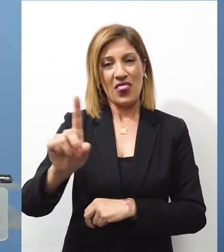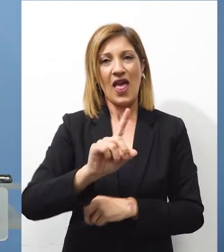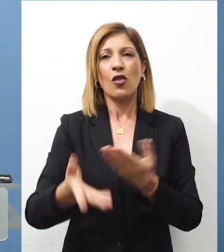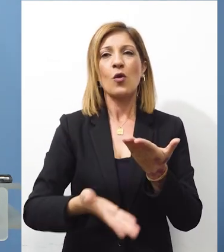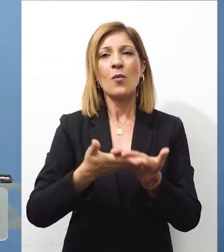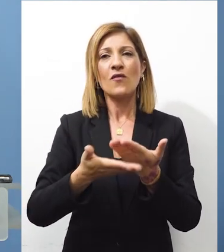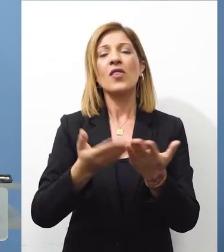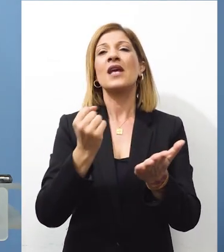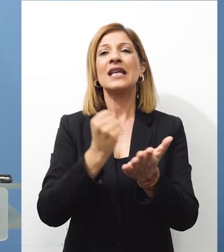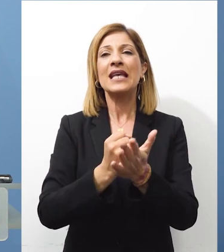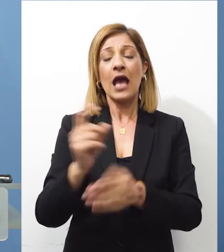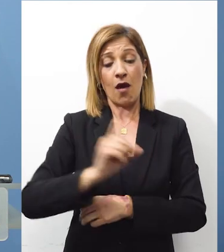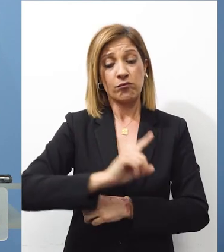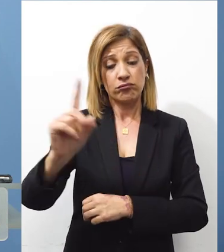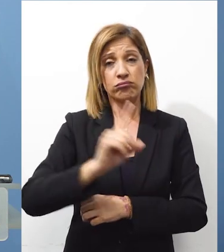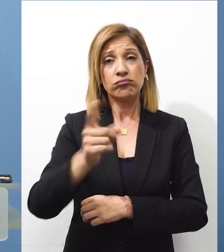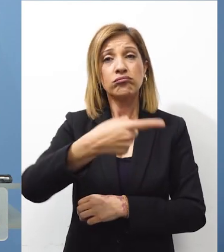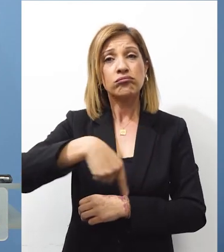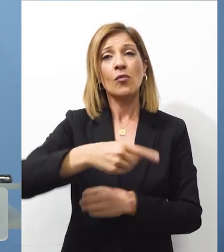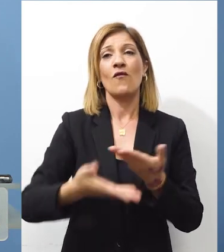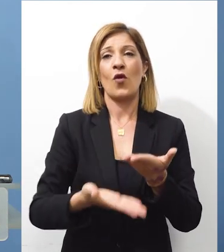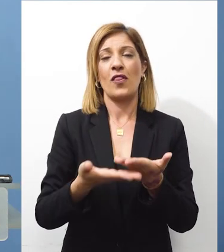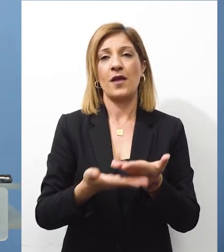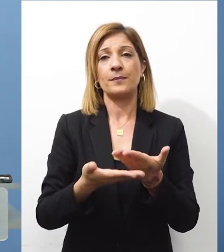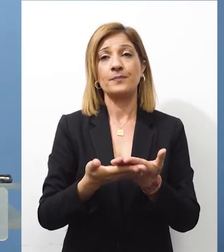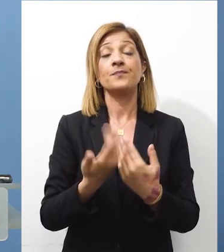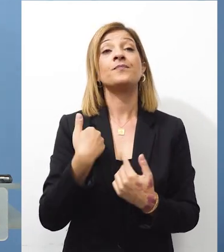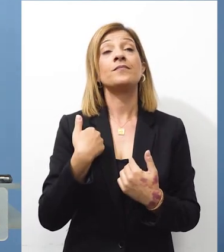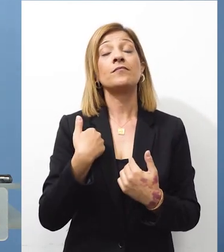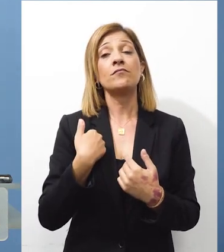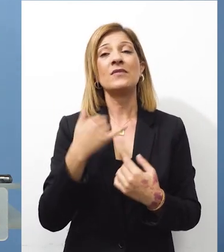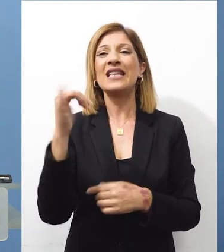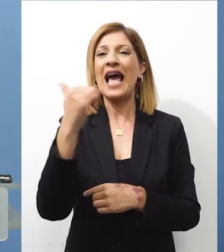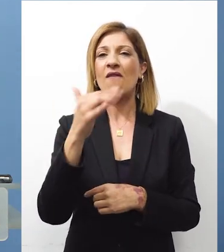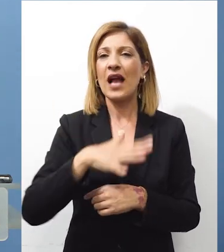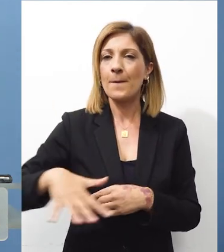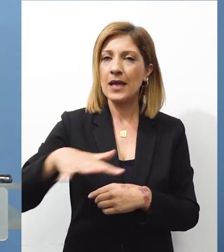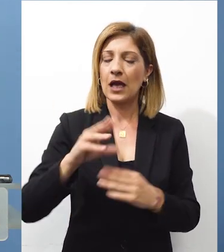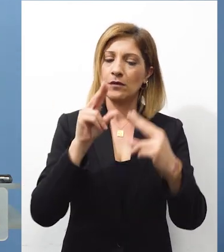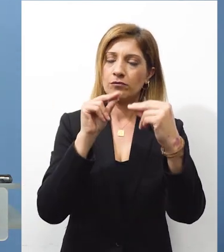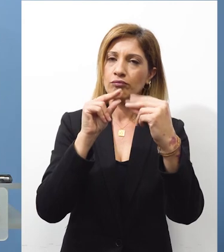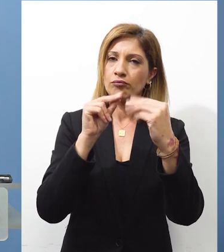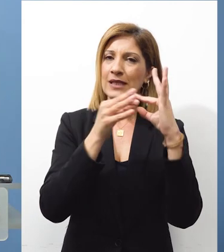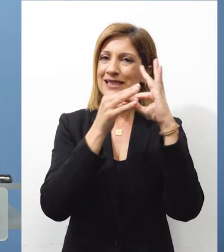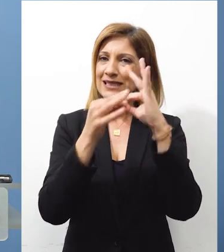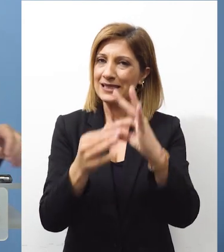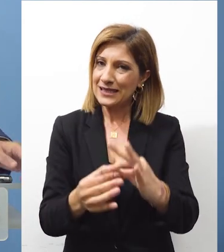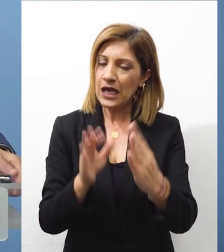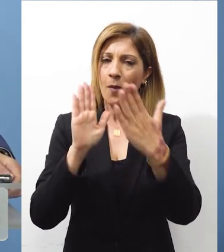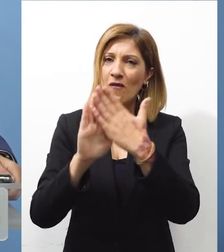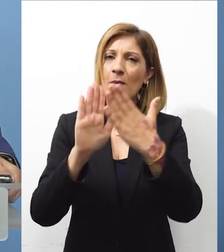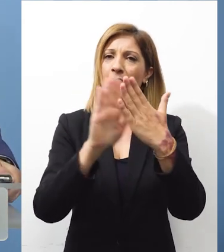και συστηματοποίησης της ροής της μεταφερόμενης βοήθειας. Θα βρισκόμαστε με τα ΗΠΑ σε στενό συντονισμό για τα επόμενα